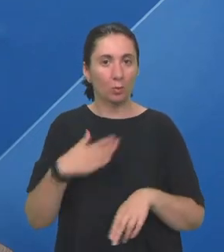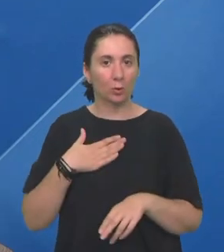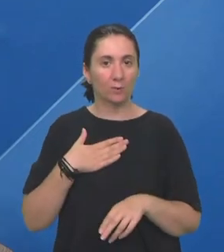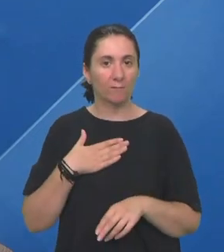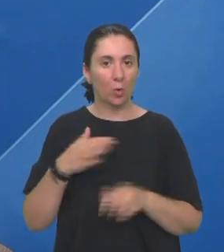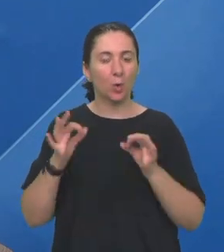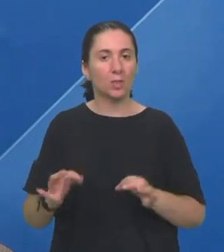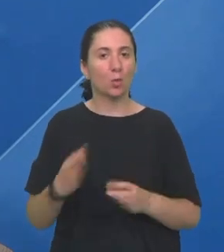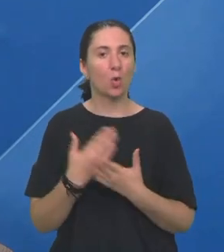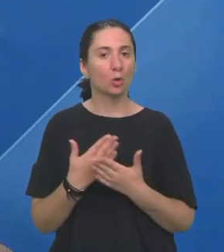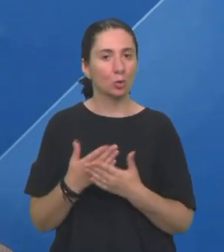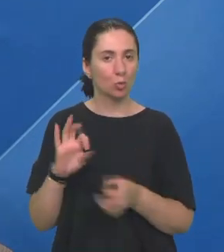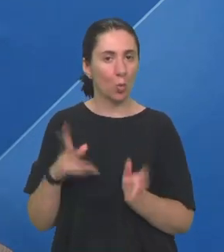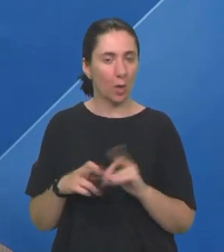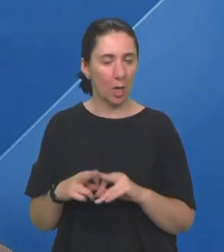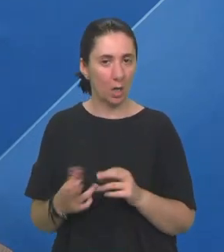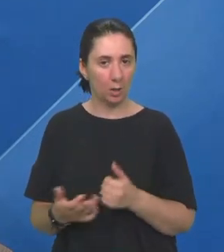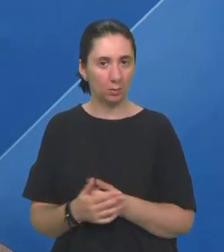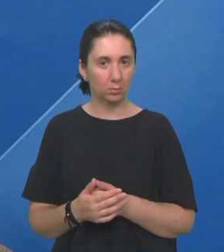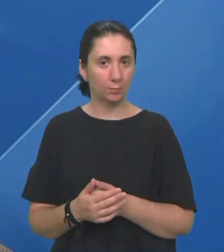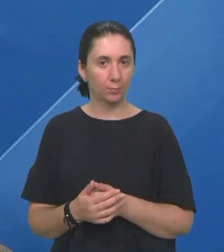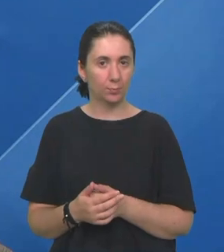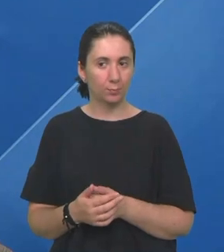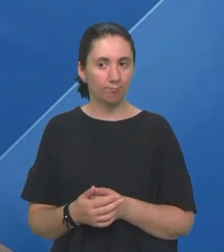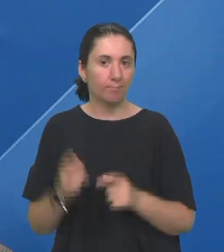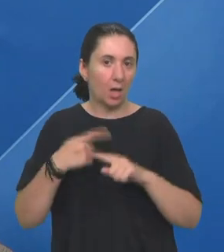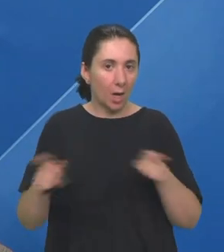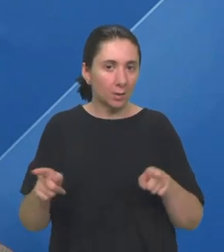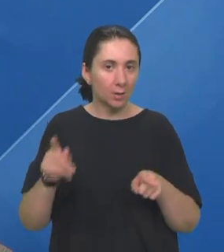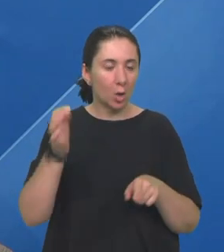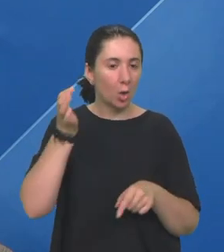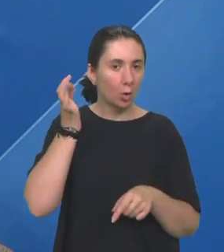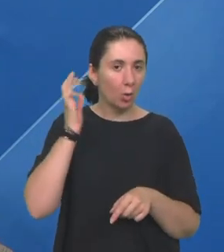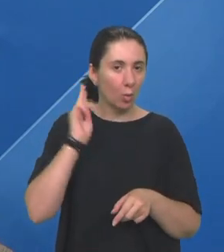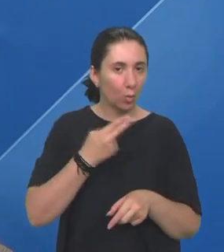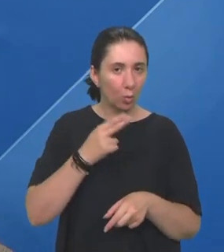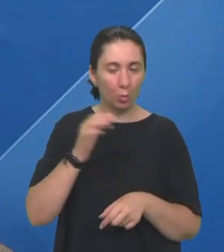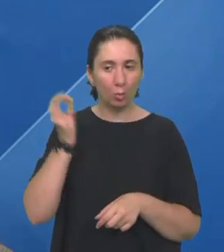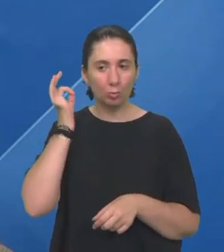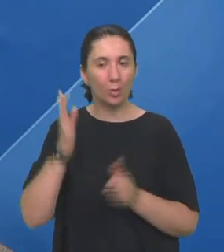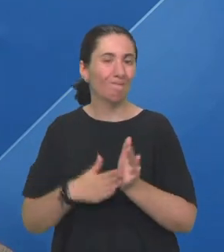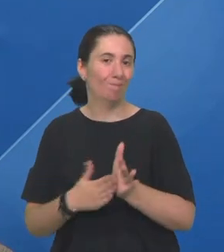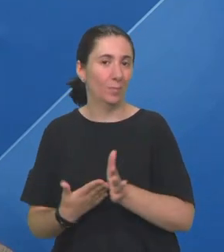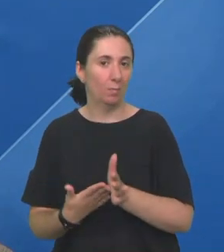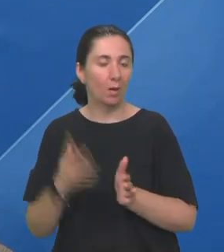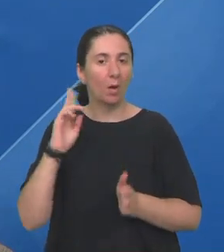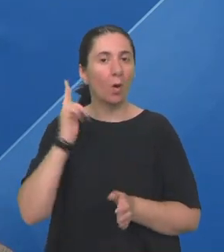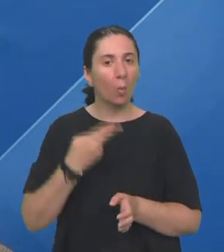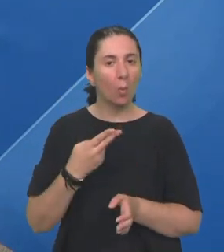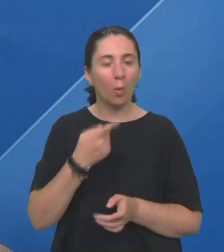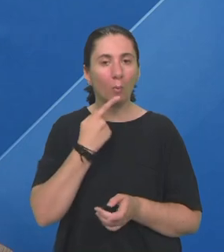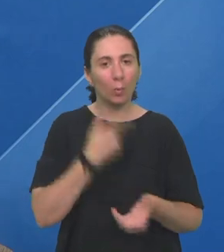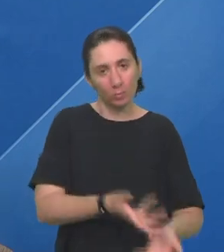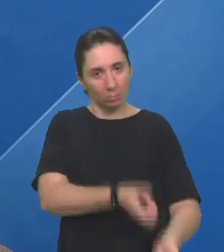sigurnu zunu Problem je što je razlika između gluhih i čujućih Naprimjer Kad gluhe